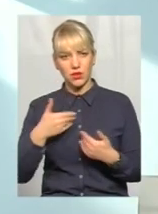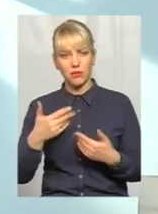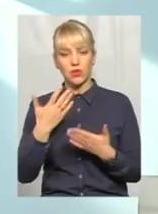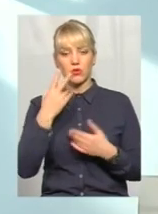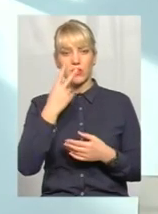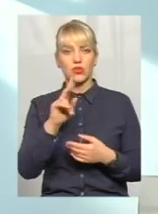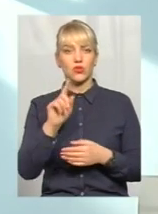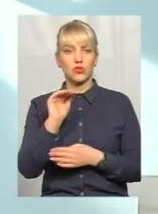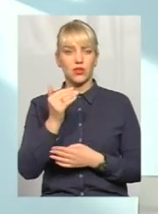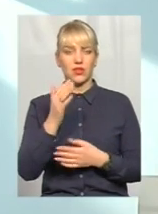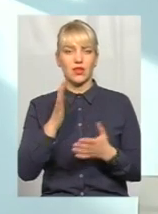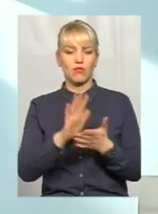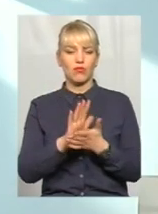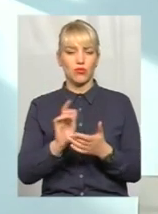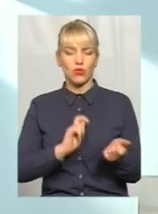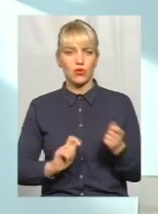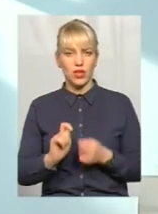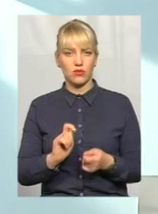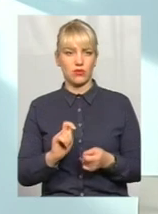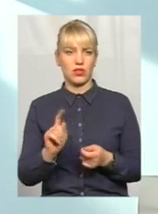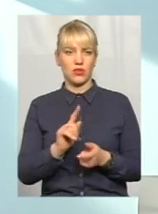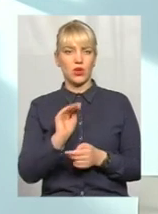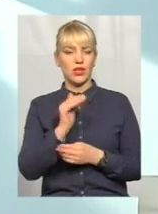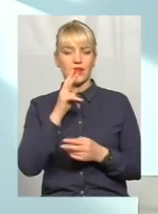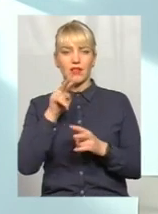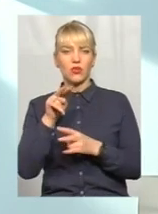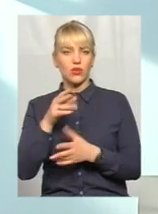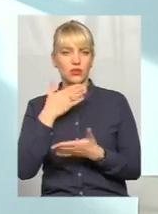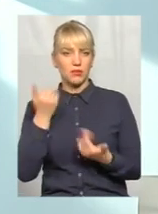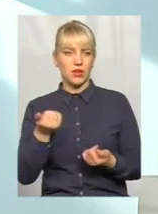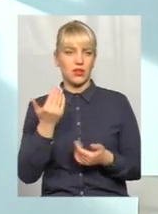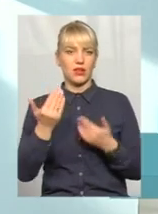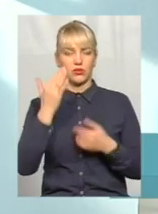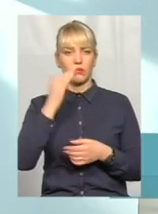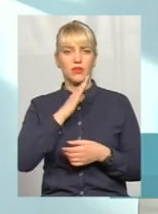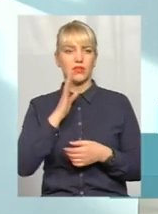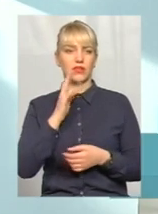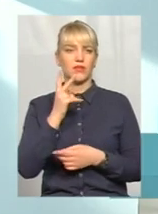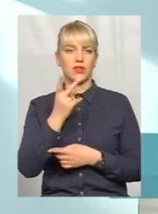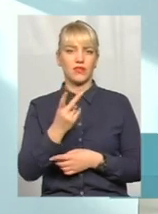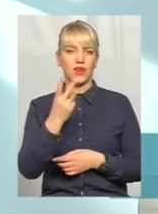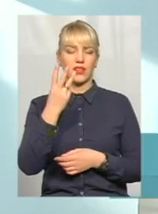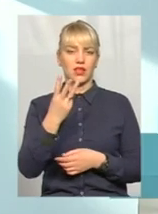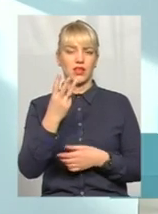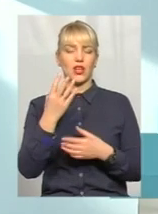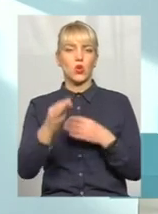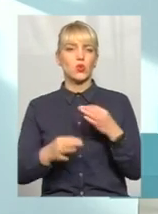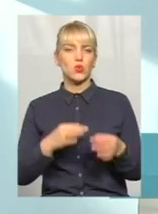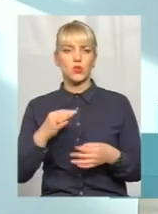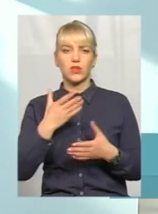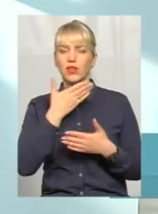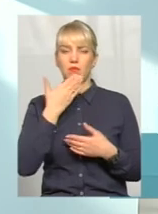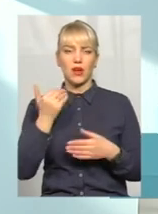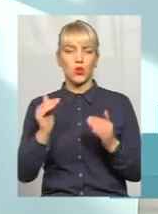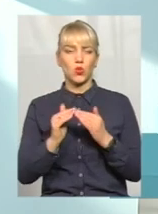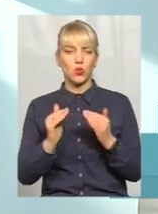дитина ходить брудно одягнена, якщо дитина недоглянута, якщо батьків 2-3, або навіть сутки там, де малі діти, немає дома,